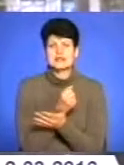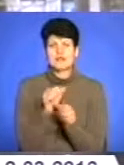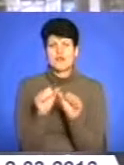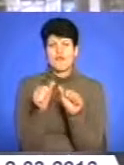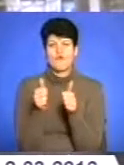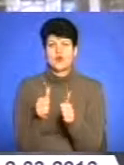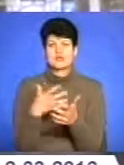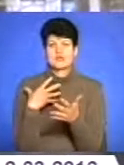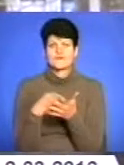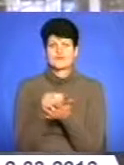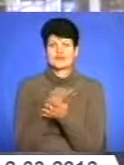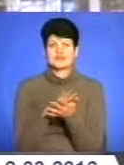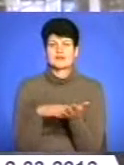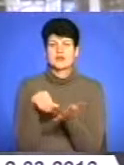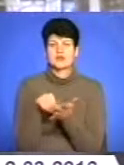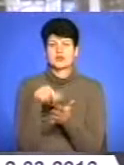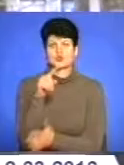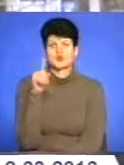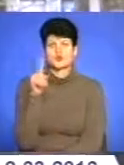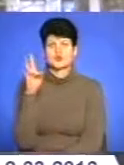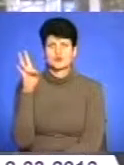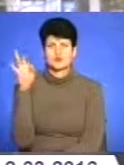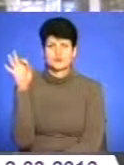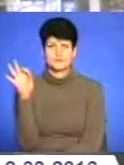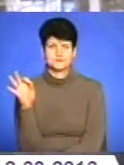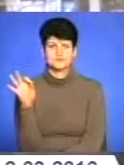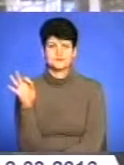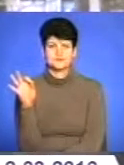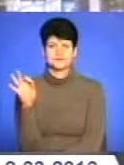свою заявку на участь у зовнішньому незалежному оцінюванні.